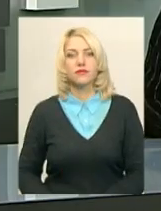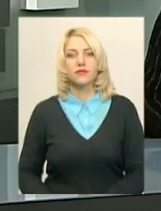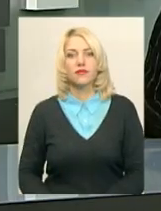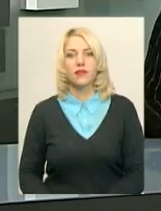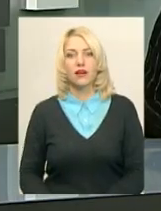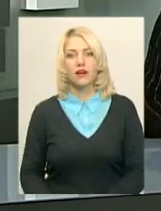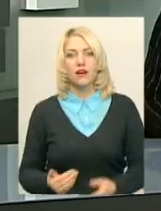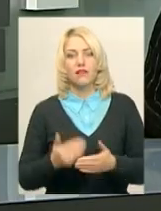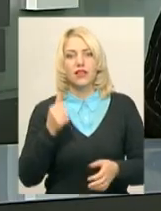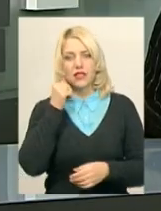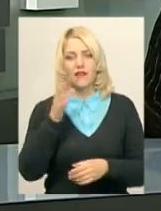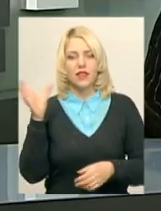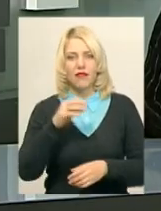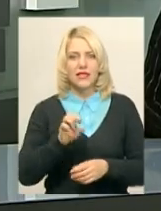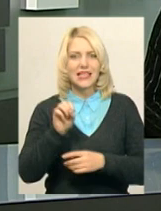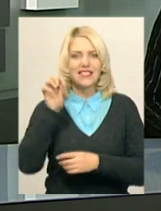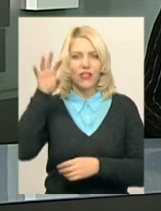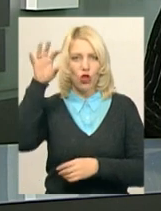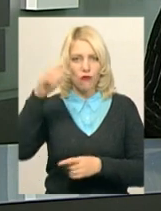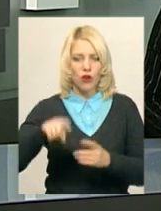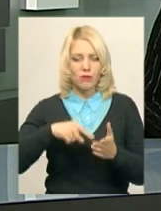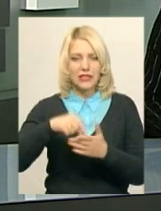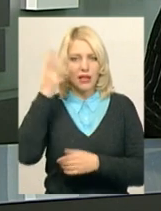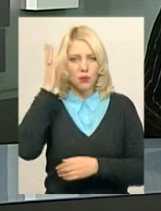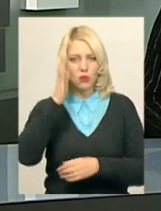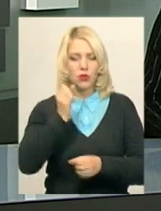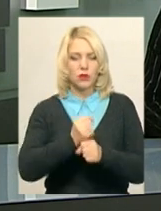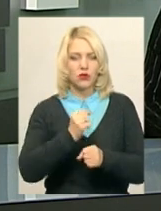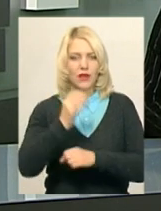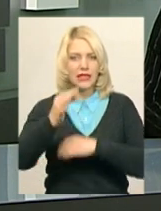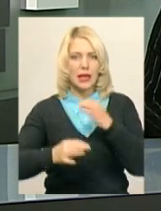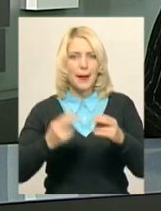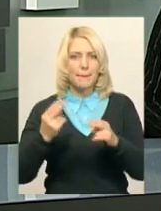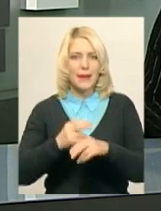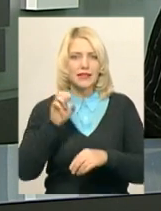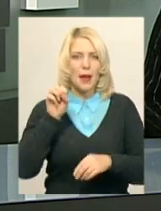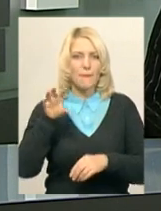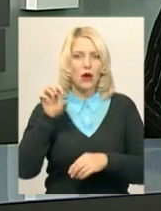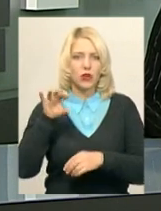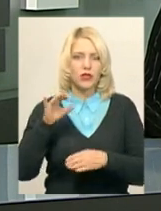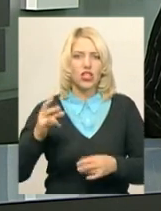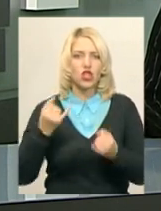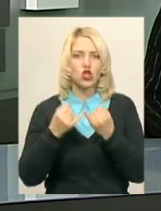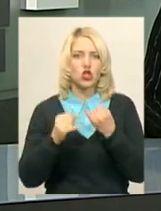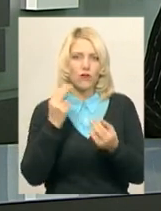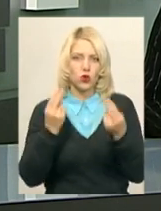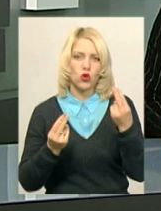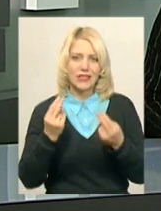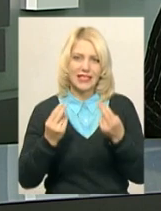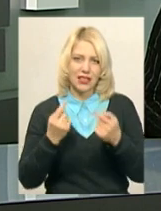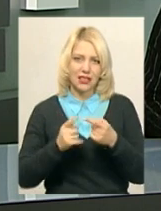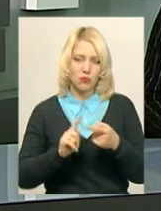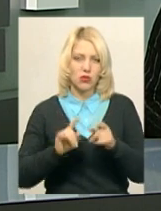Від завтра всі світлофори Хмельницького працюватимуть цілодобово, без меготіння жовтого сигналу. Про це повідомив